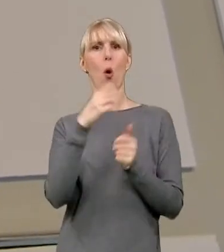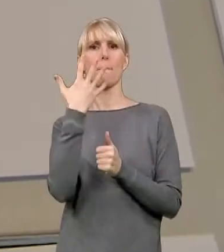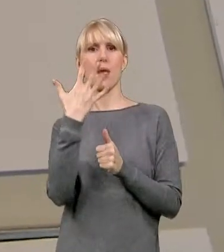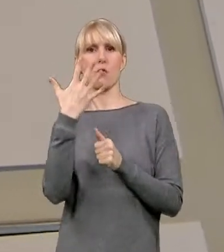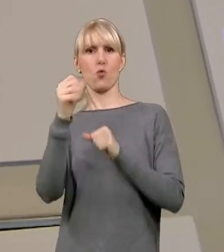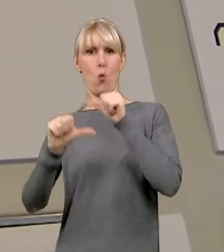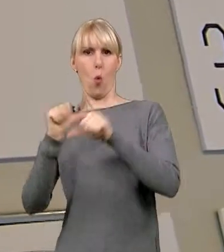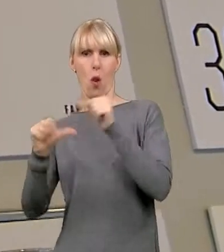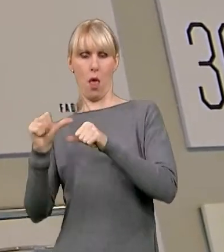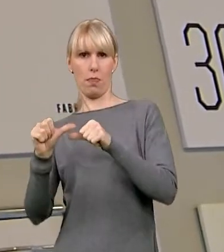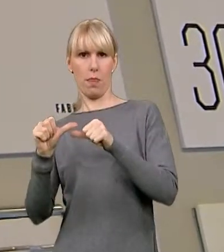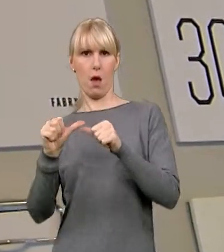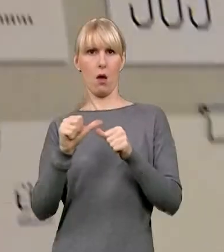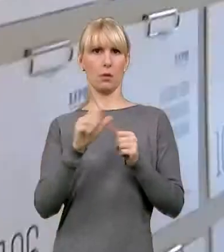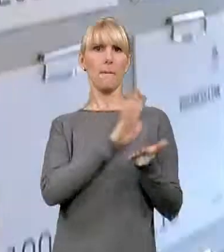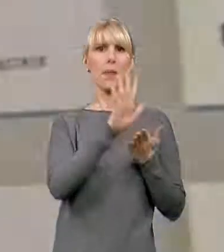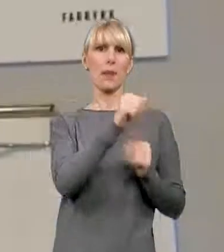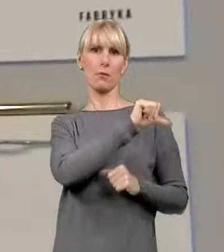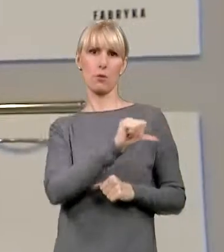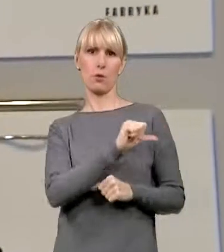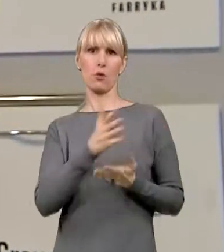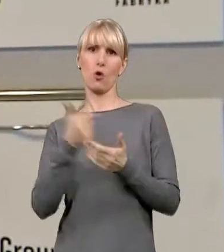od kwoty 15 tysięcy do miliona złotych.